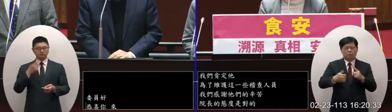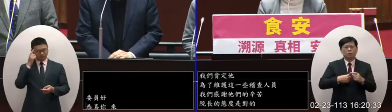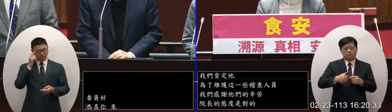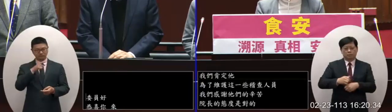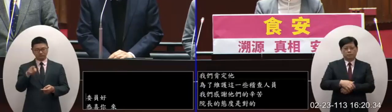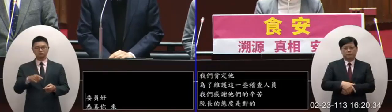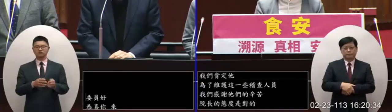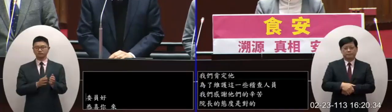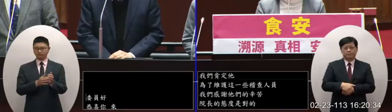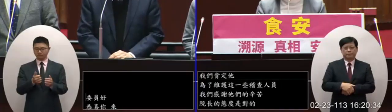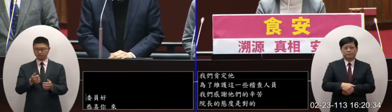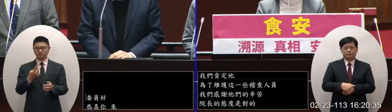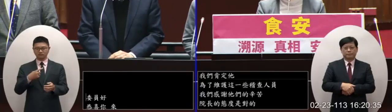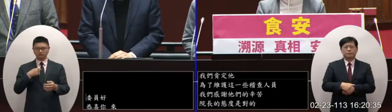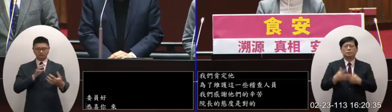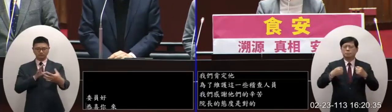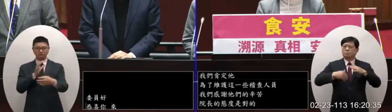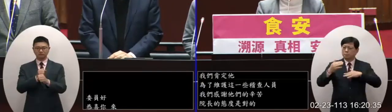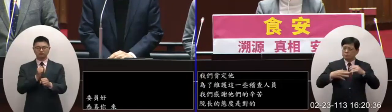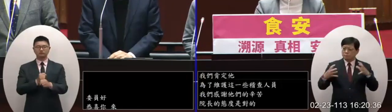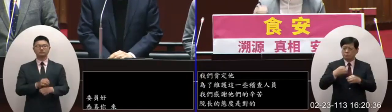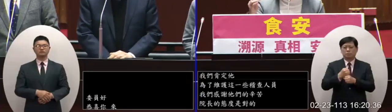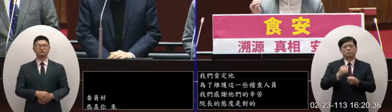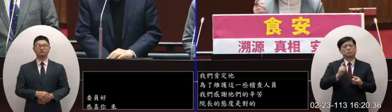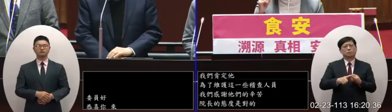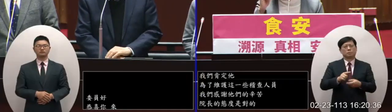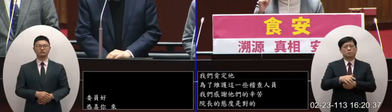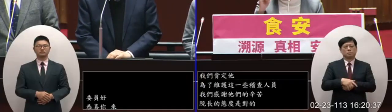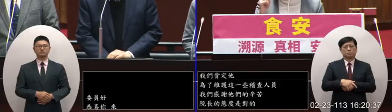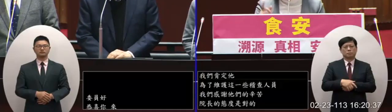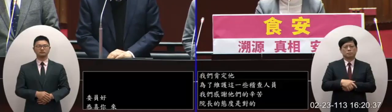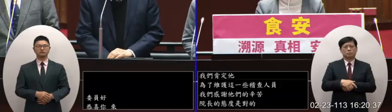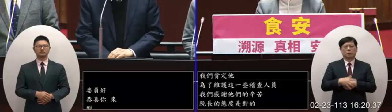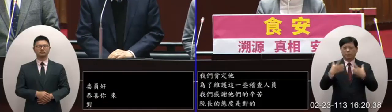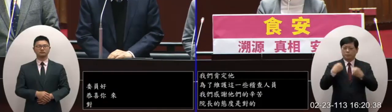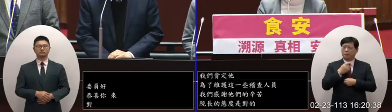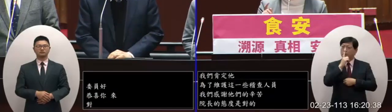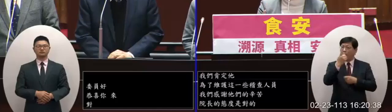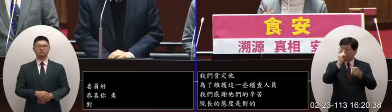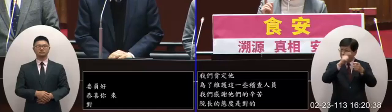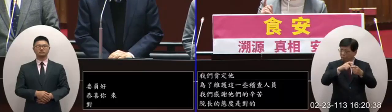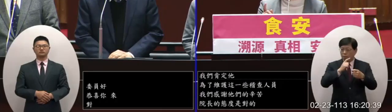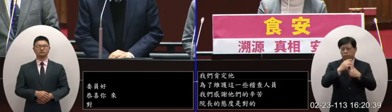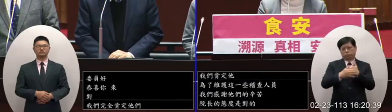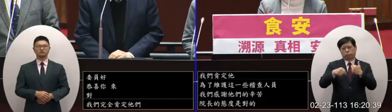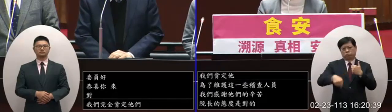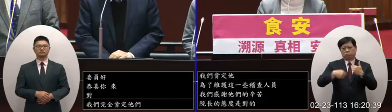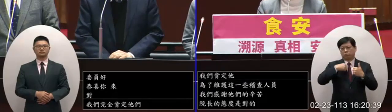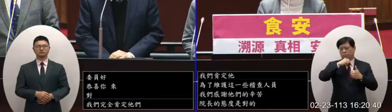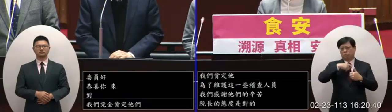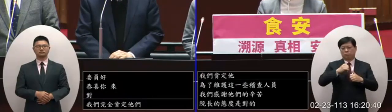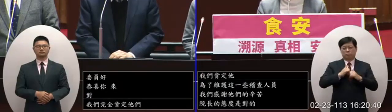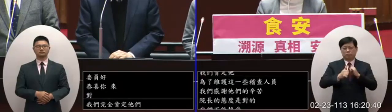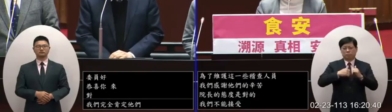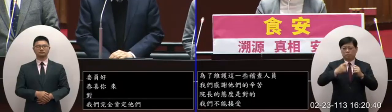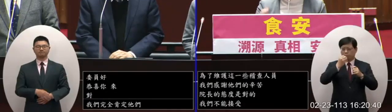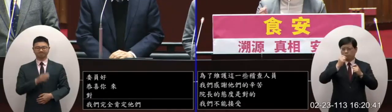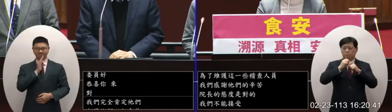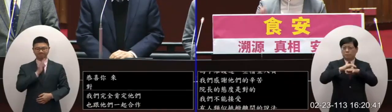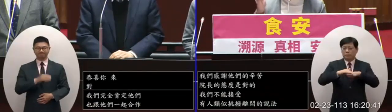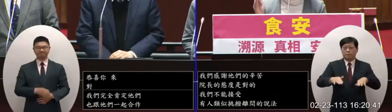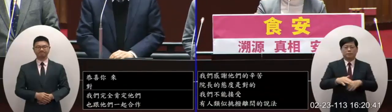他們也跟他們一起合作我們一起合作嘛因為我們只有一個目標就是守護國人的食安